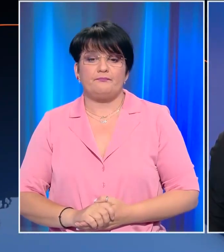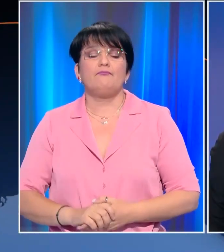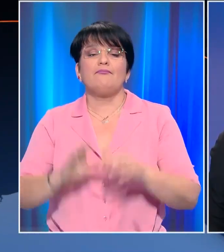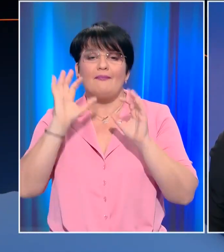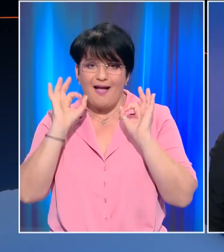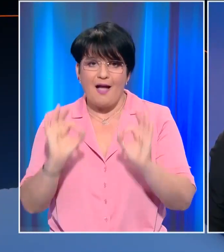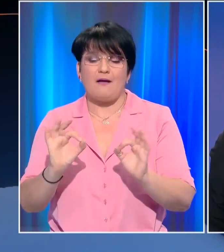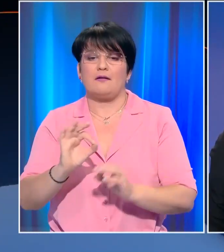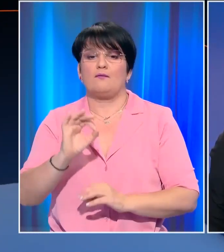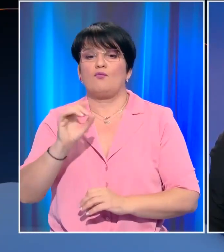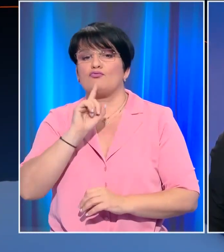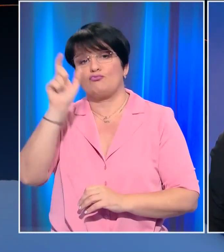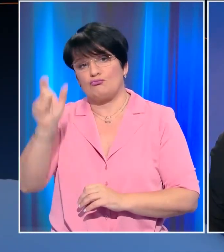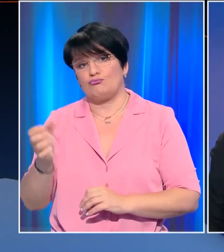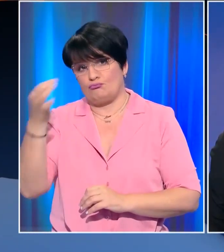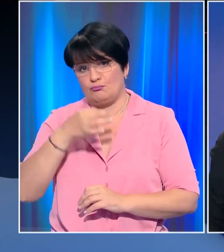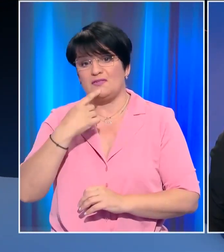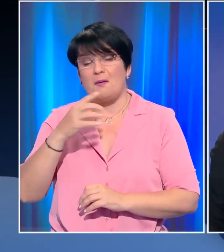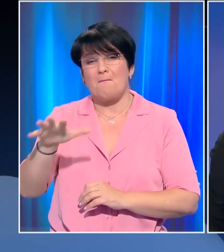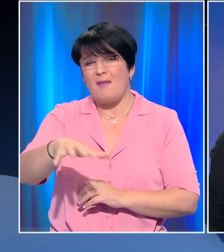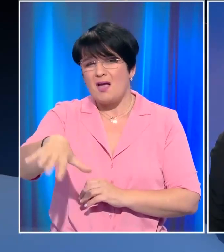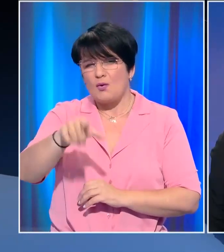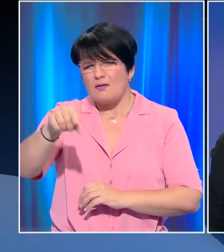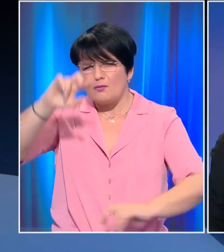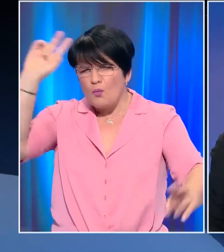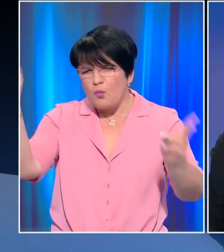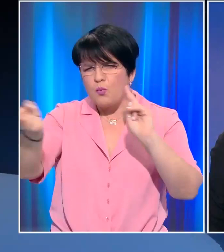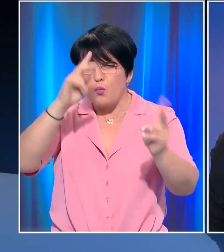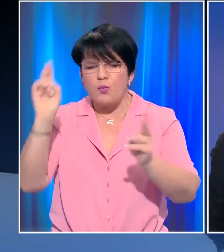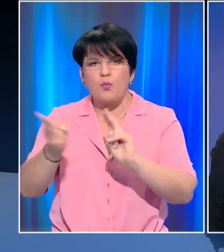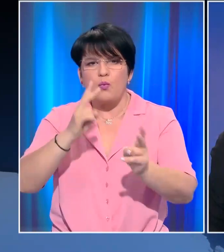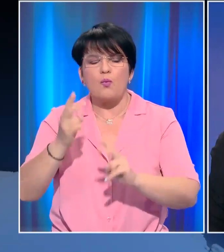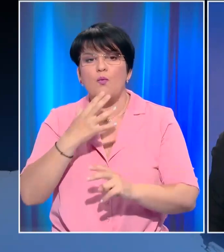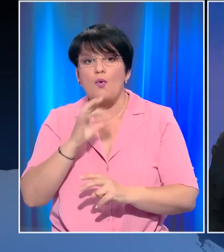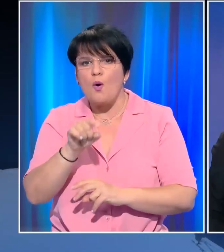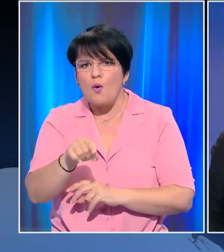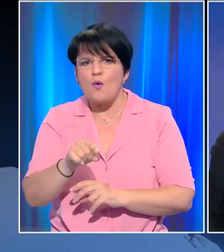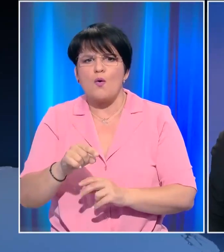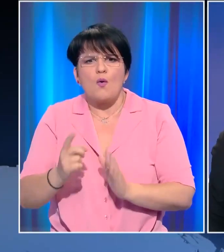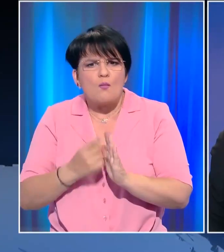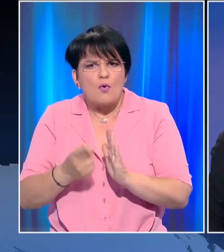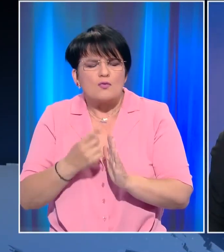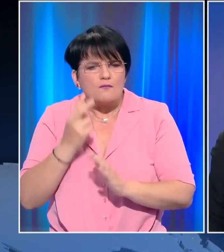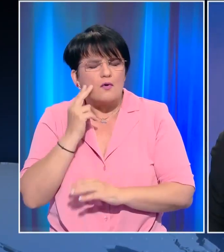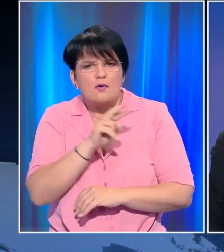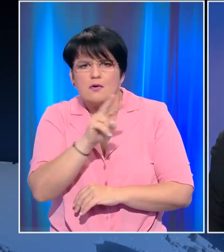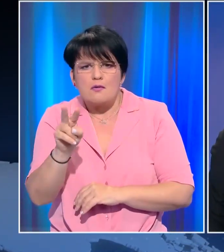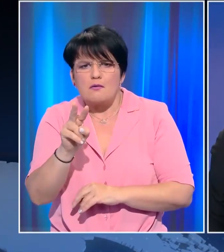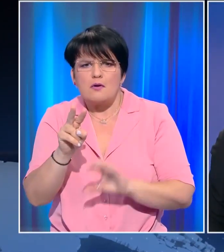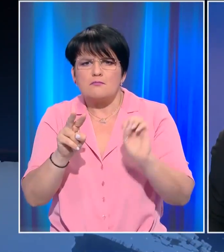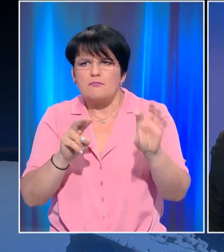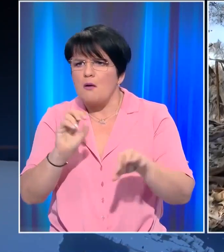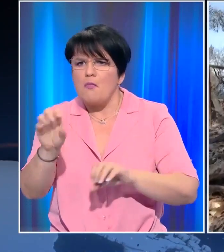Ακριβώς. Αυτή τη στιγμή οι άνεμοι στην περιοχή είναι πάρα πολύ ισχυροί. Γι' αυτό το λόγο πολύ συχνά βλέπουμε ρηπές,